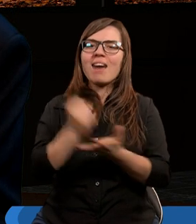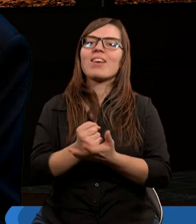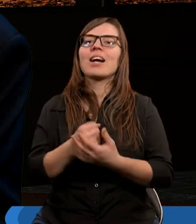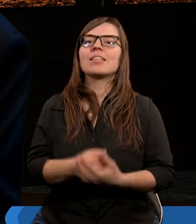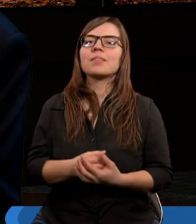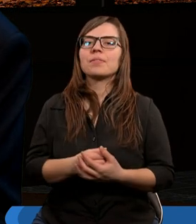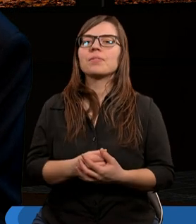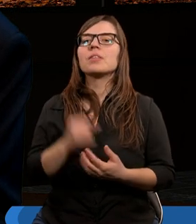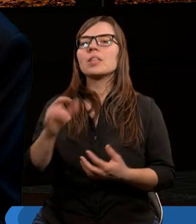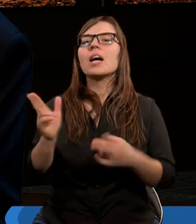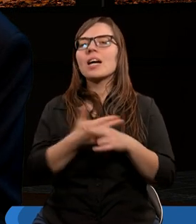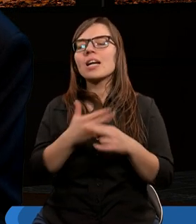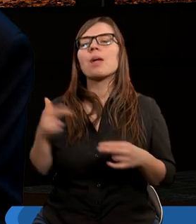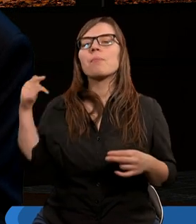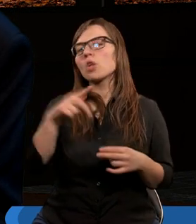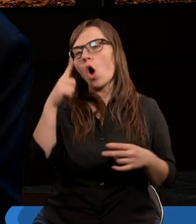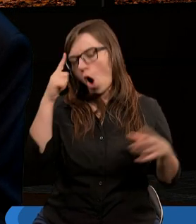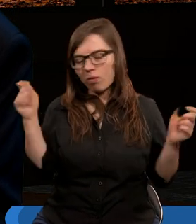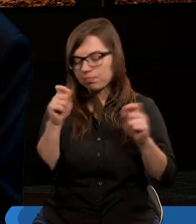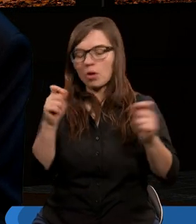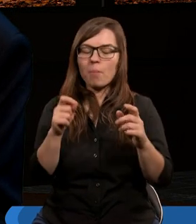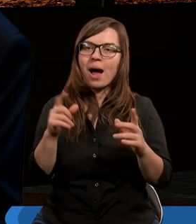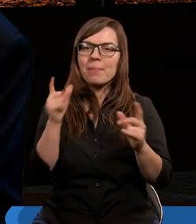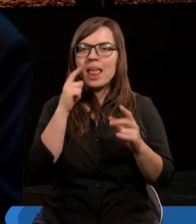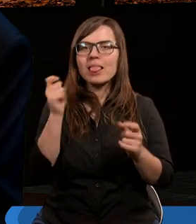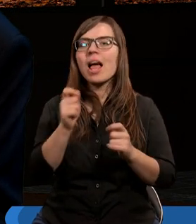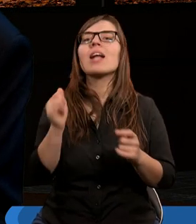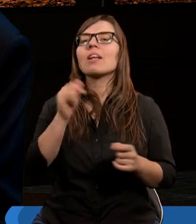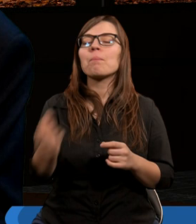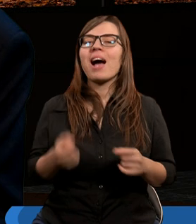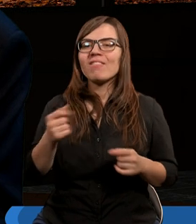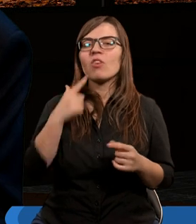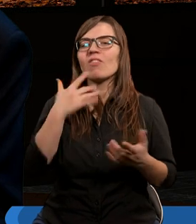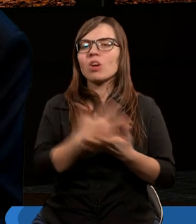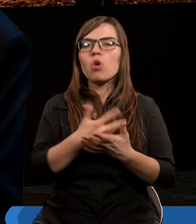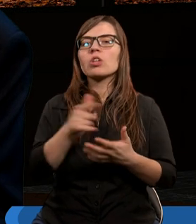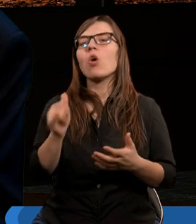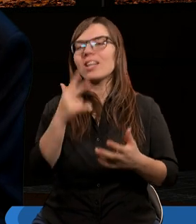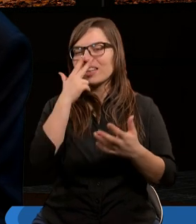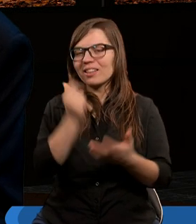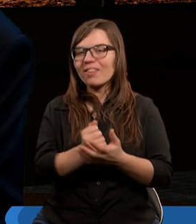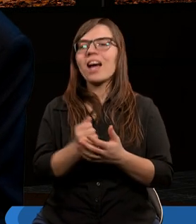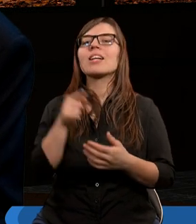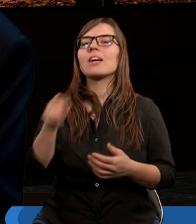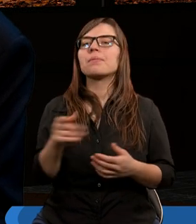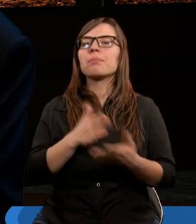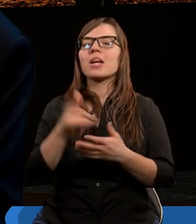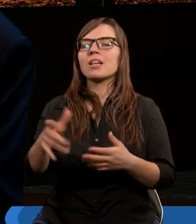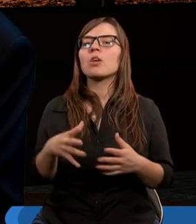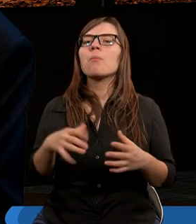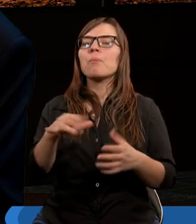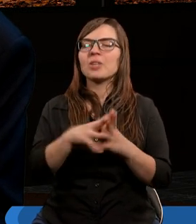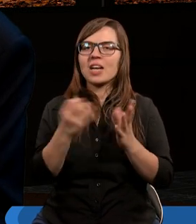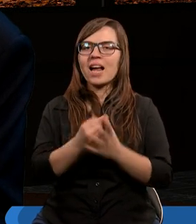I kiedy przychodzi o pamiętanie i tutaj Paweł to wykorzystuje, to stwierdza, przez przykazanie